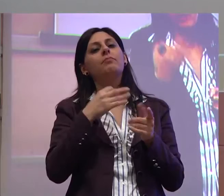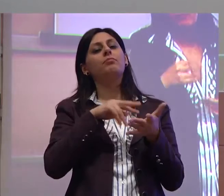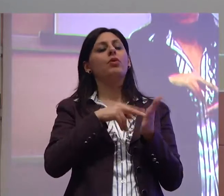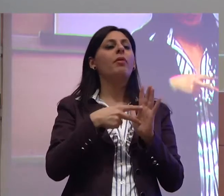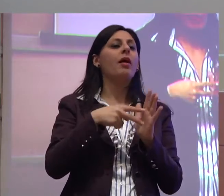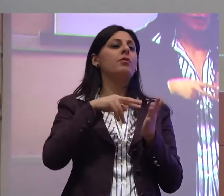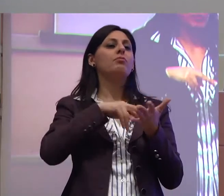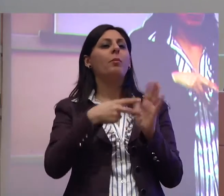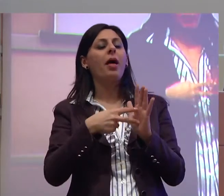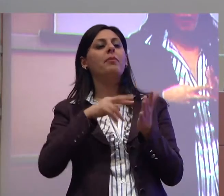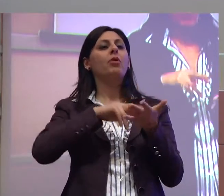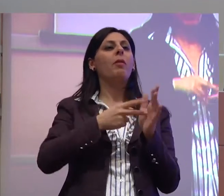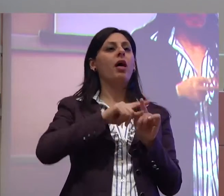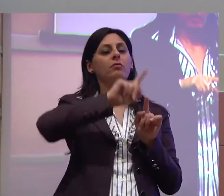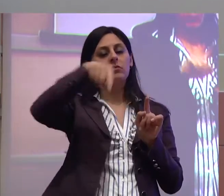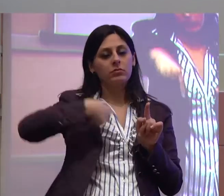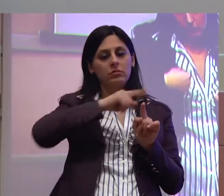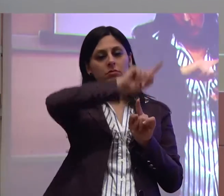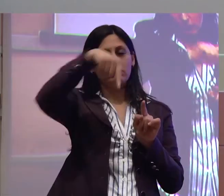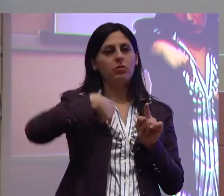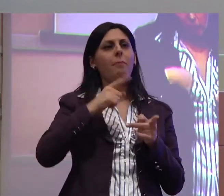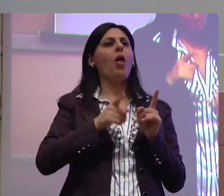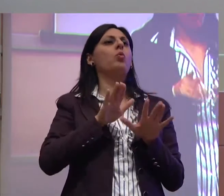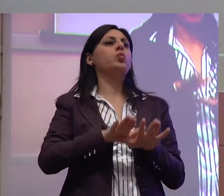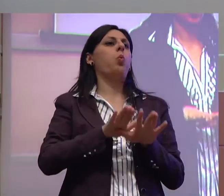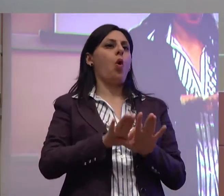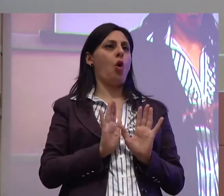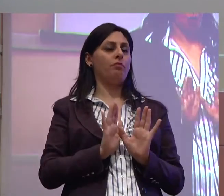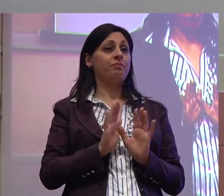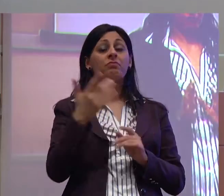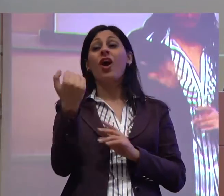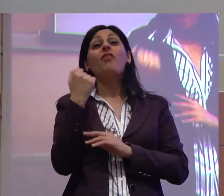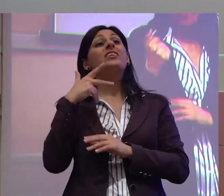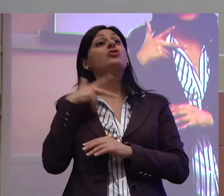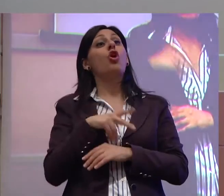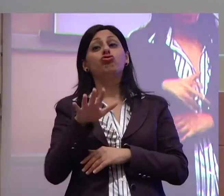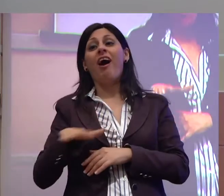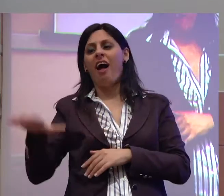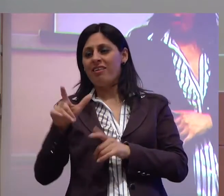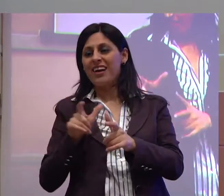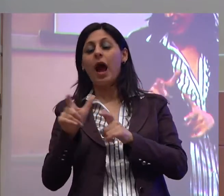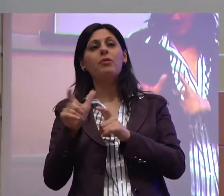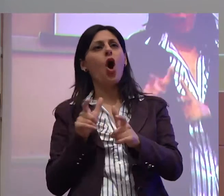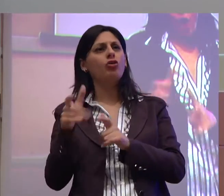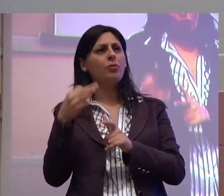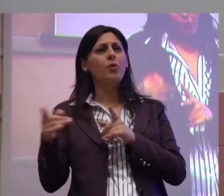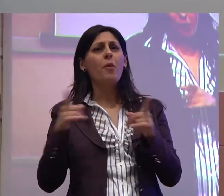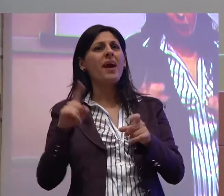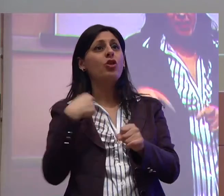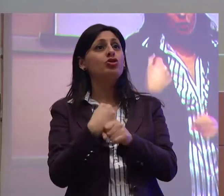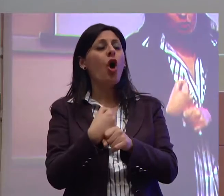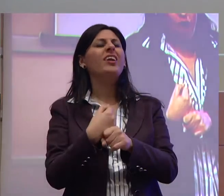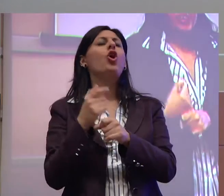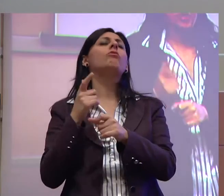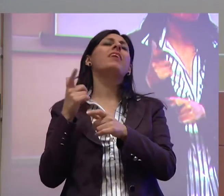volte autoreferenziali. Il rapporto con le forze sociali, in particolare in questo momento storico, un rapporto